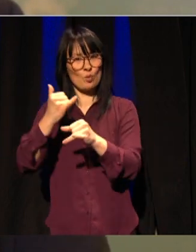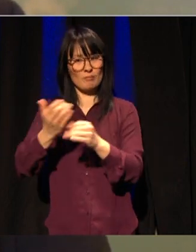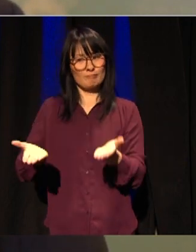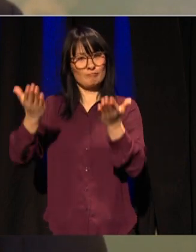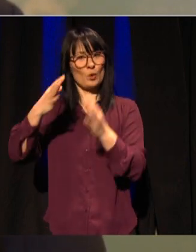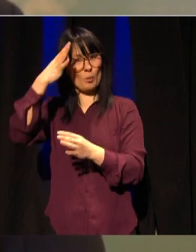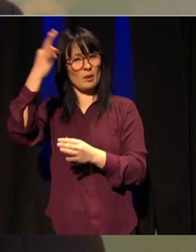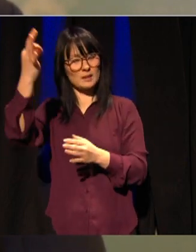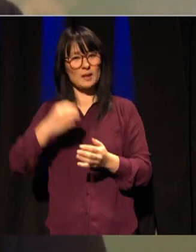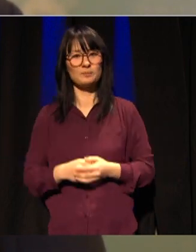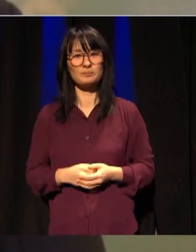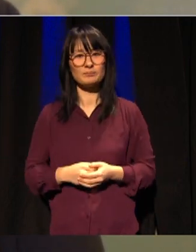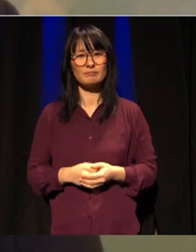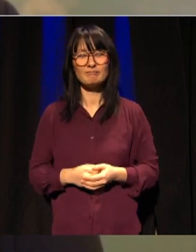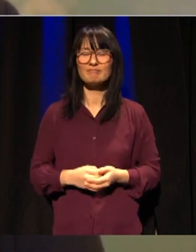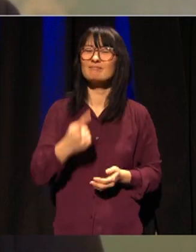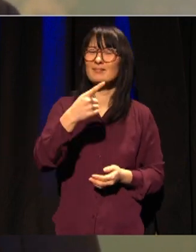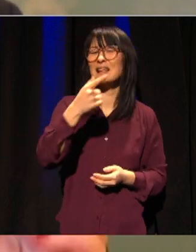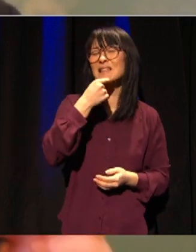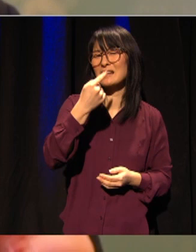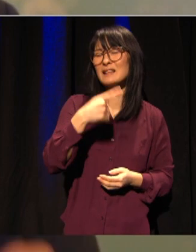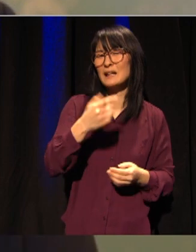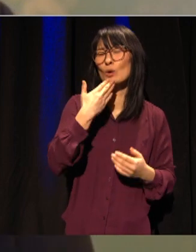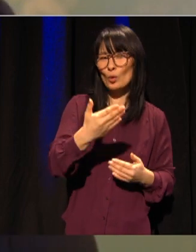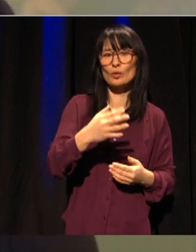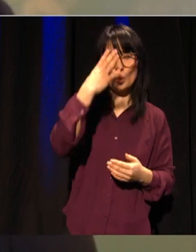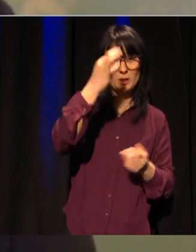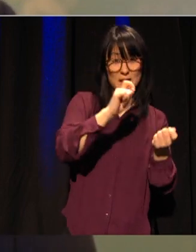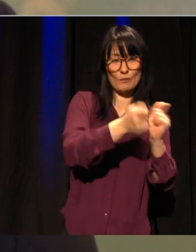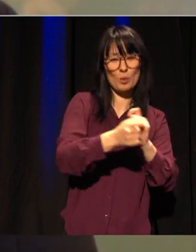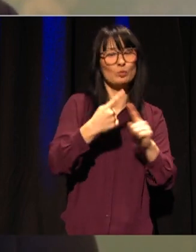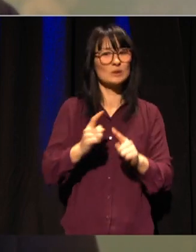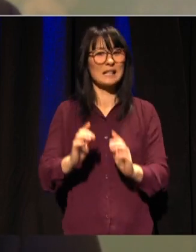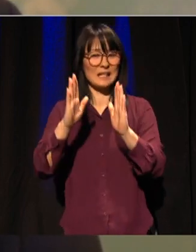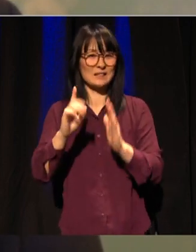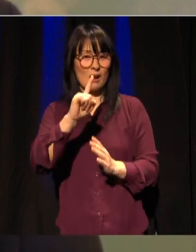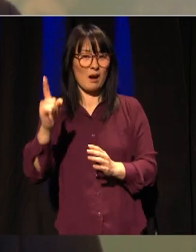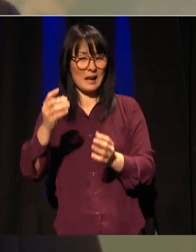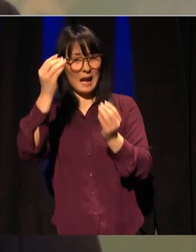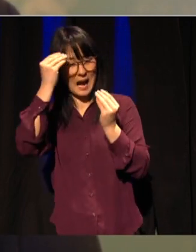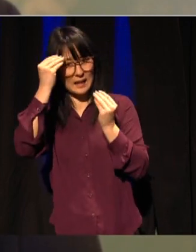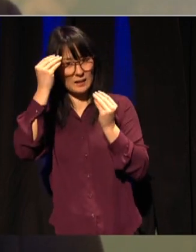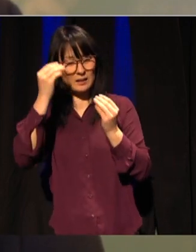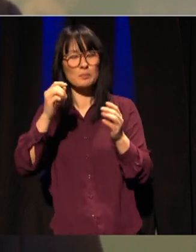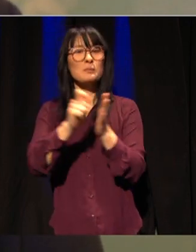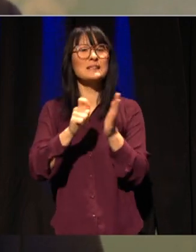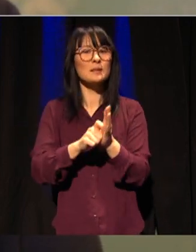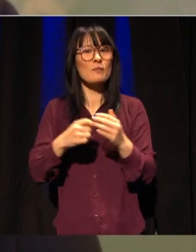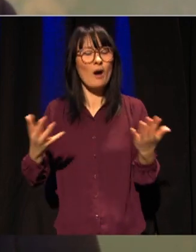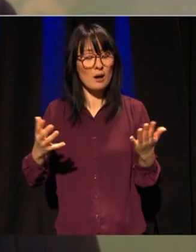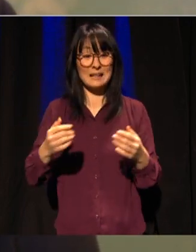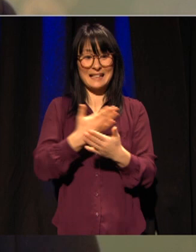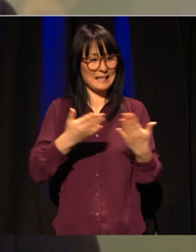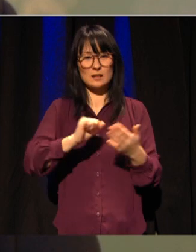kompetansereformen og livslengelæring kjenner dere godt prinsippet om at ingen skal gå ut på dato det